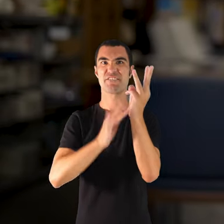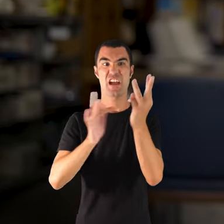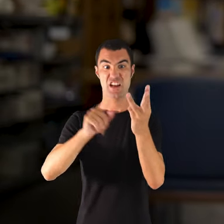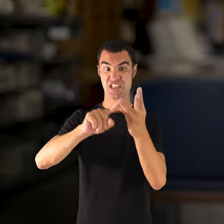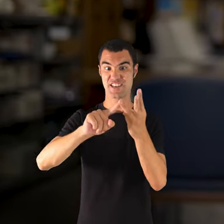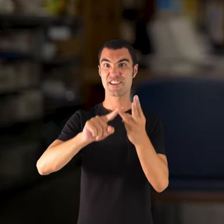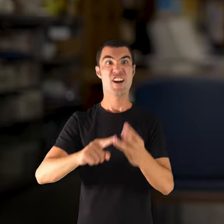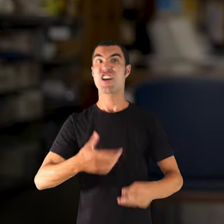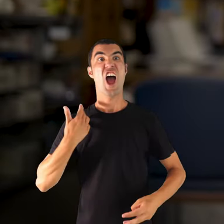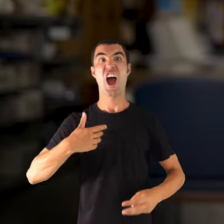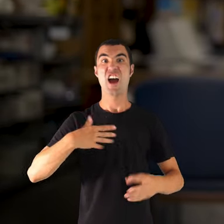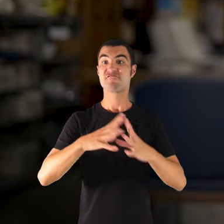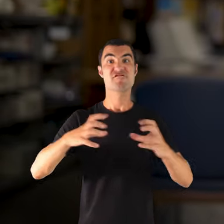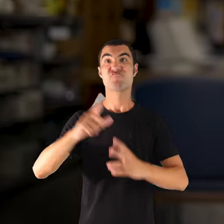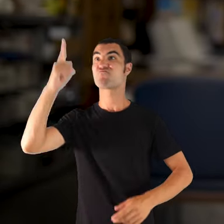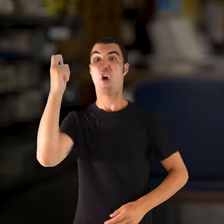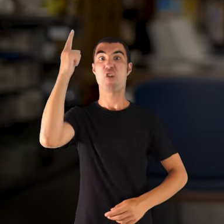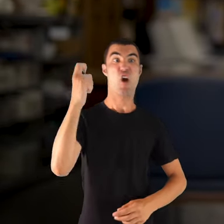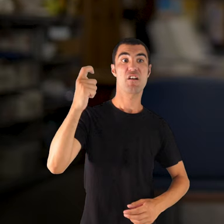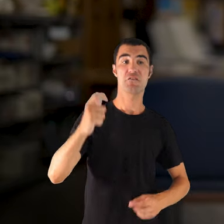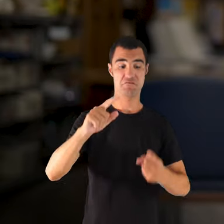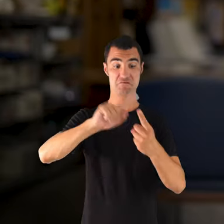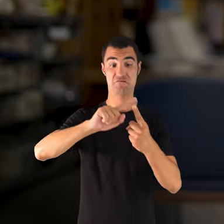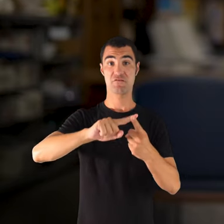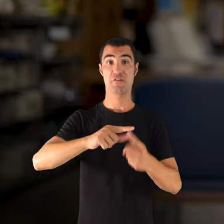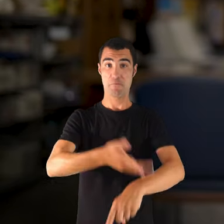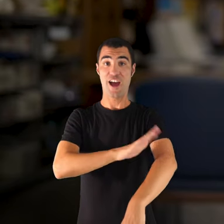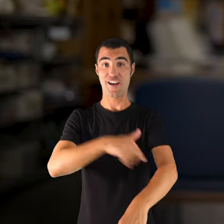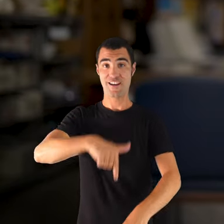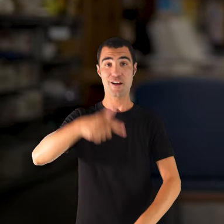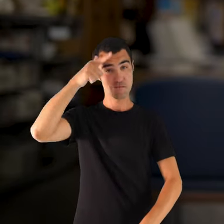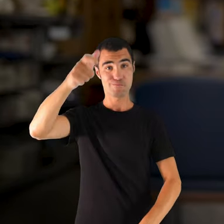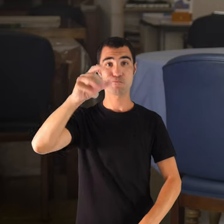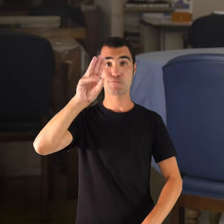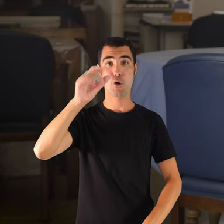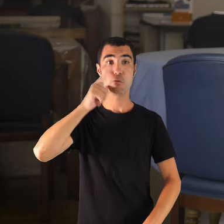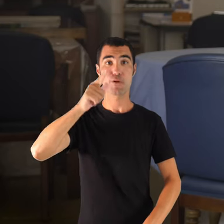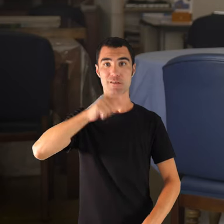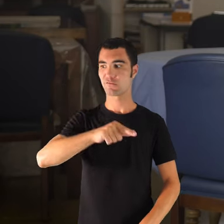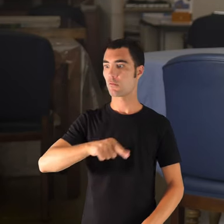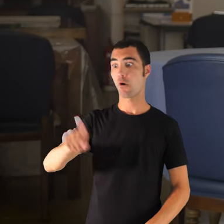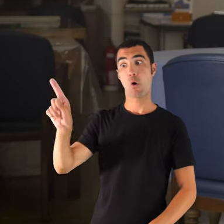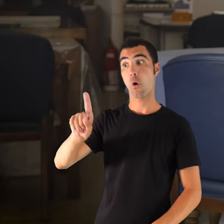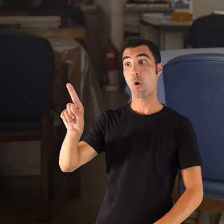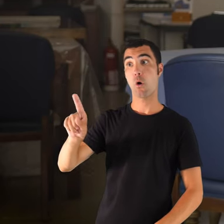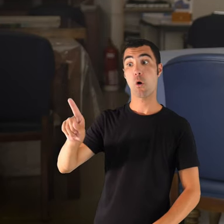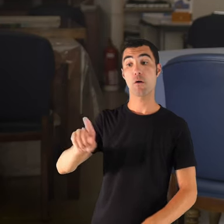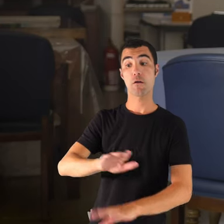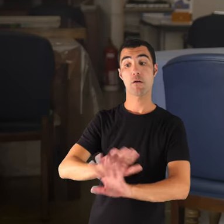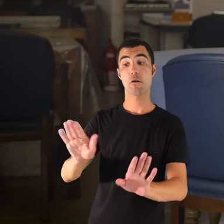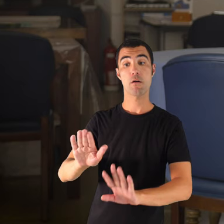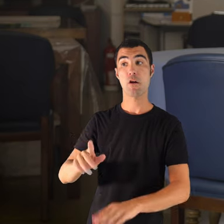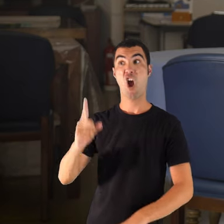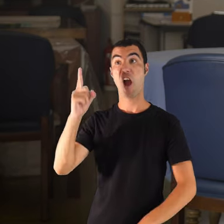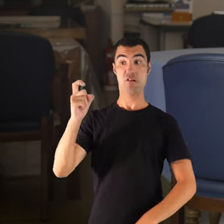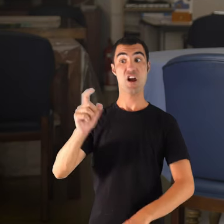tot això, i el pobler se'l va mirar i diu no provis de fer res, no? No provis de fer res, ni pegar que tron